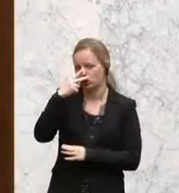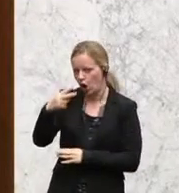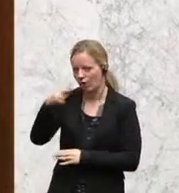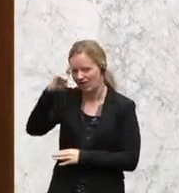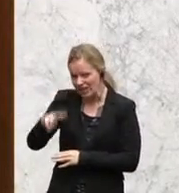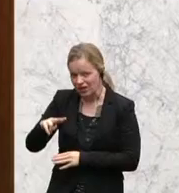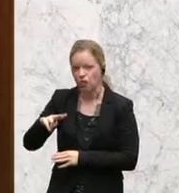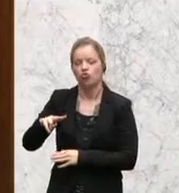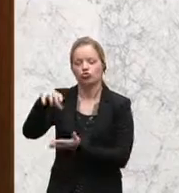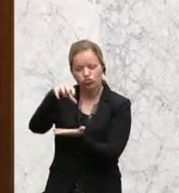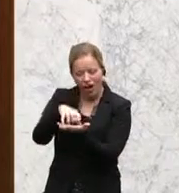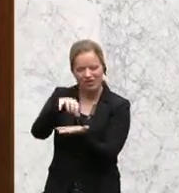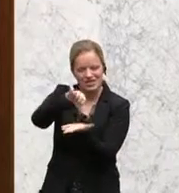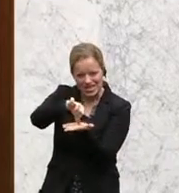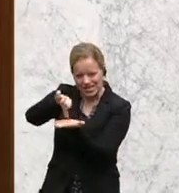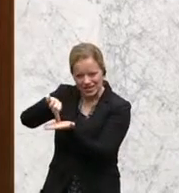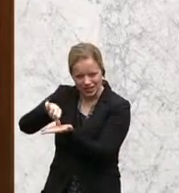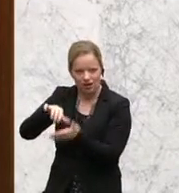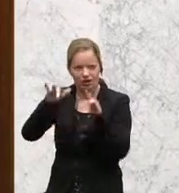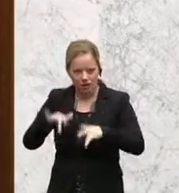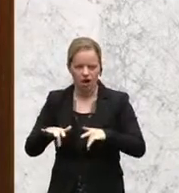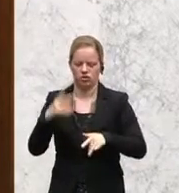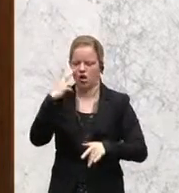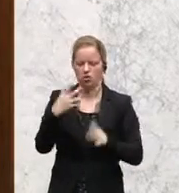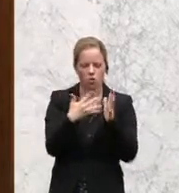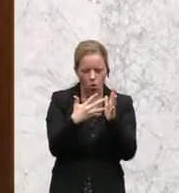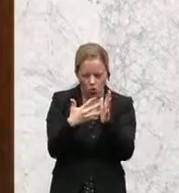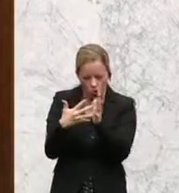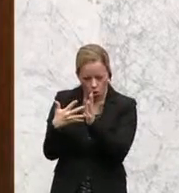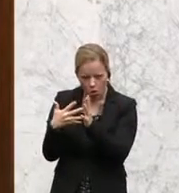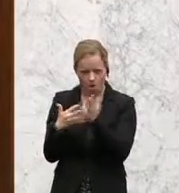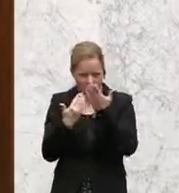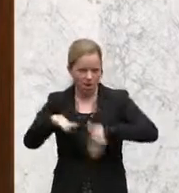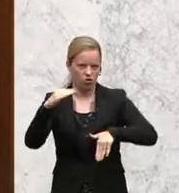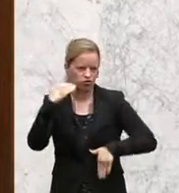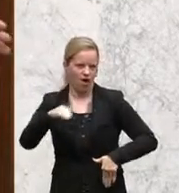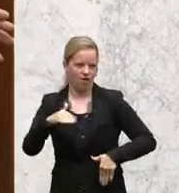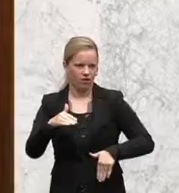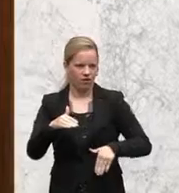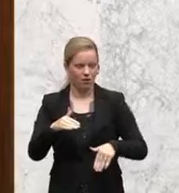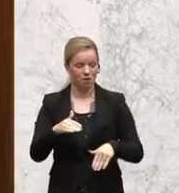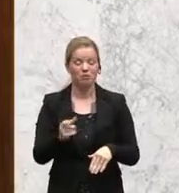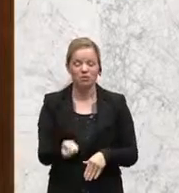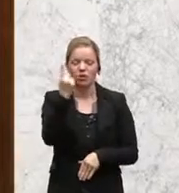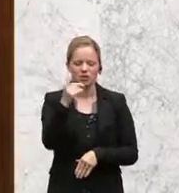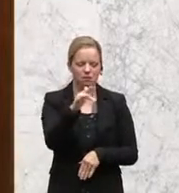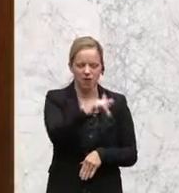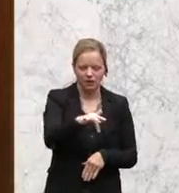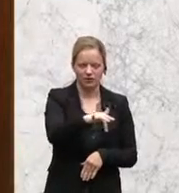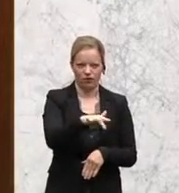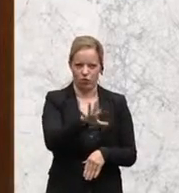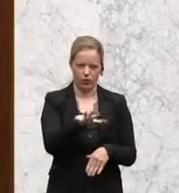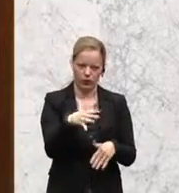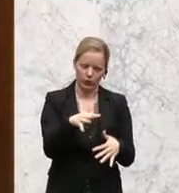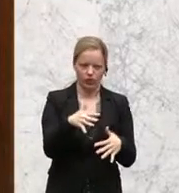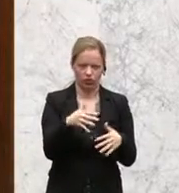urbanen Zentren den Kontrolldruck für die einzelnen wirklichen Brennpunkte verschärfen. In den nächsten zwei Wochen wird dort auch